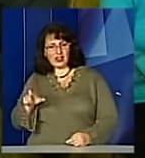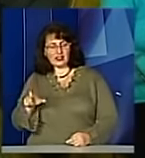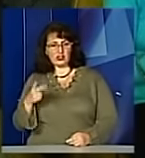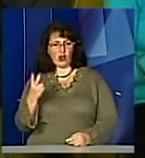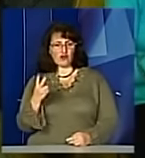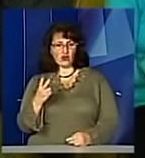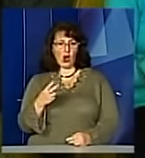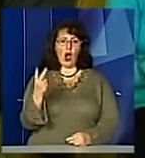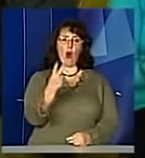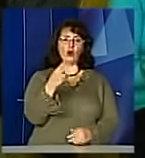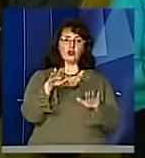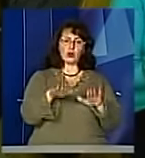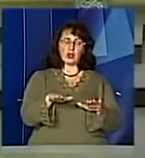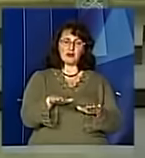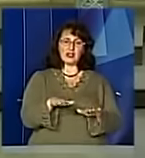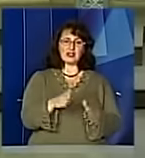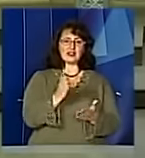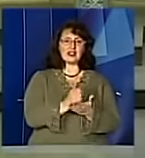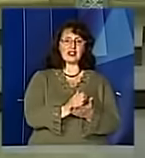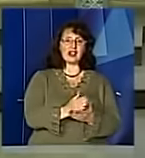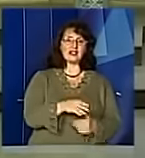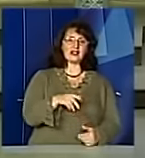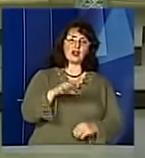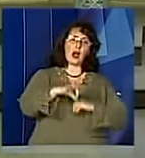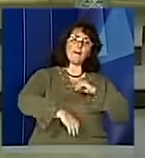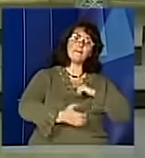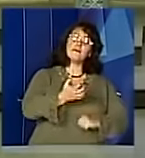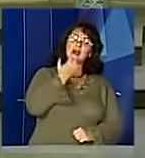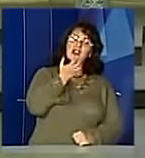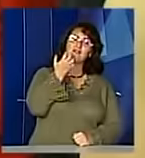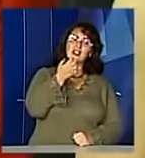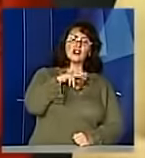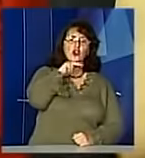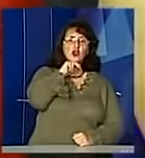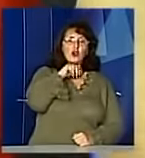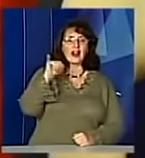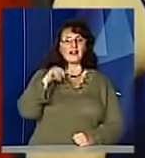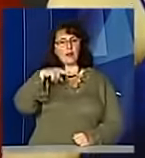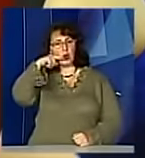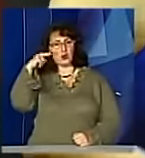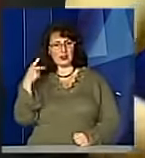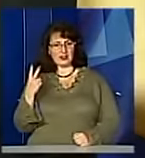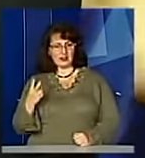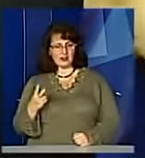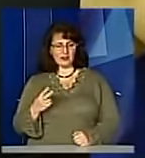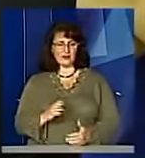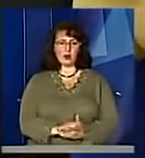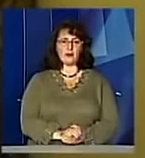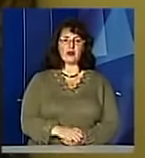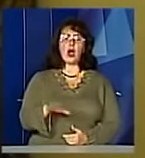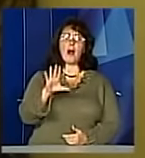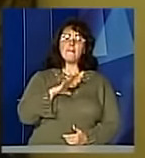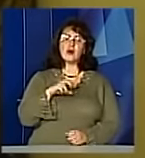Мельниченко. Друге місце посіли її Йон Гонг з Південної Кореї та Лев Солодомніков з Росії. Окрім того, були і спеціальні